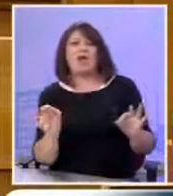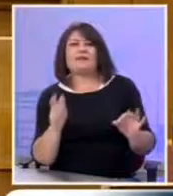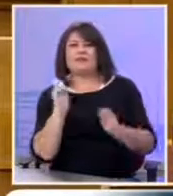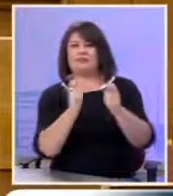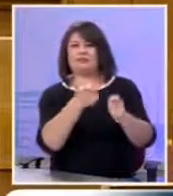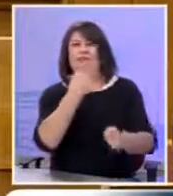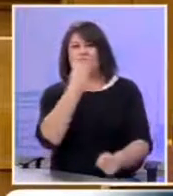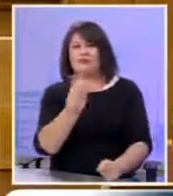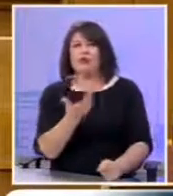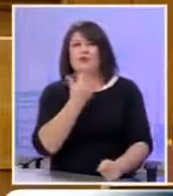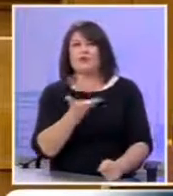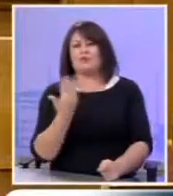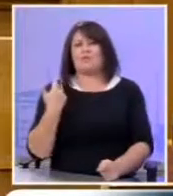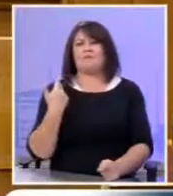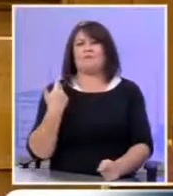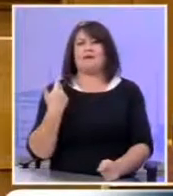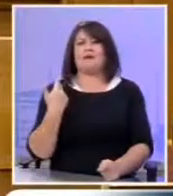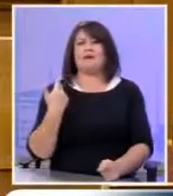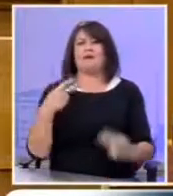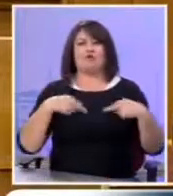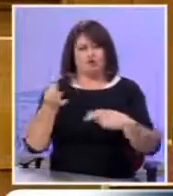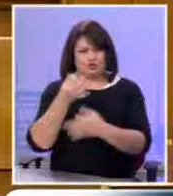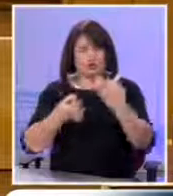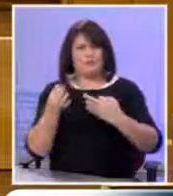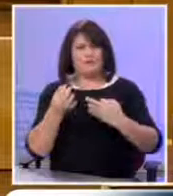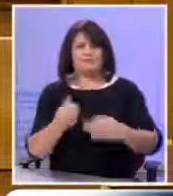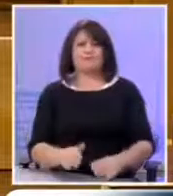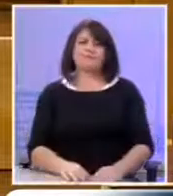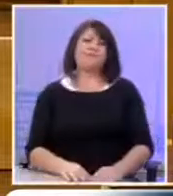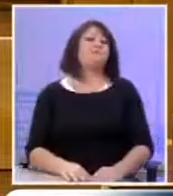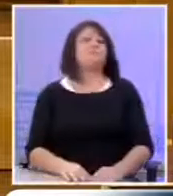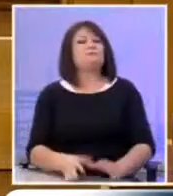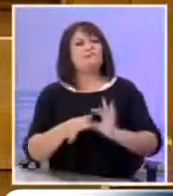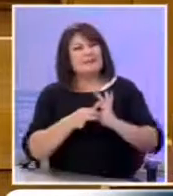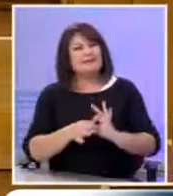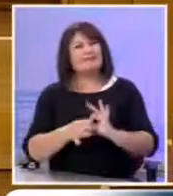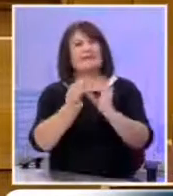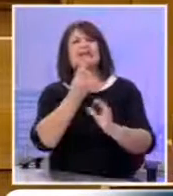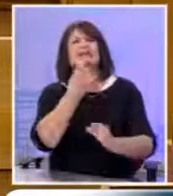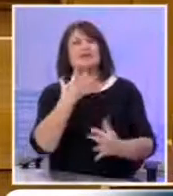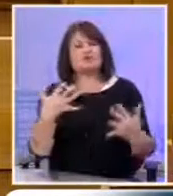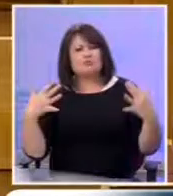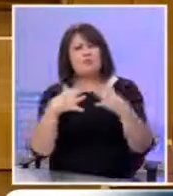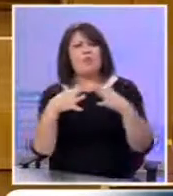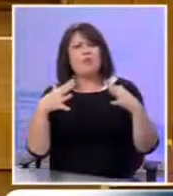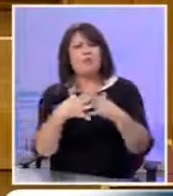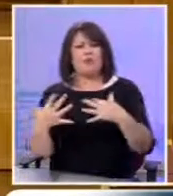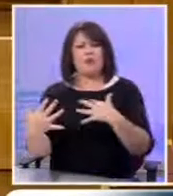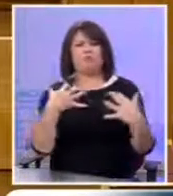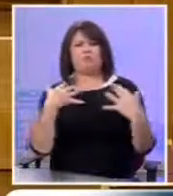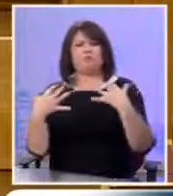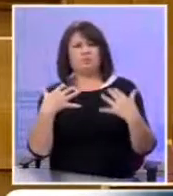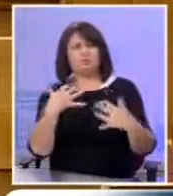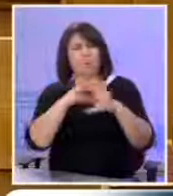Φλεβάρη όπως και ο πρώην υπέθυνος υπουργός επιβεβαίως Ο αμήλικτος και συνεχής πόλεμος στο εσωτερικό και το εξωτερικό με